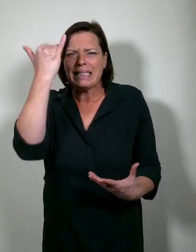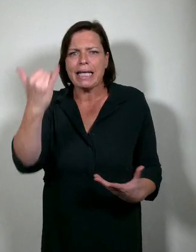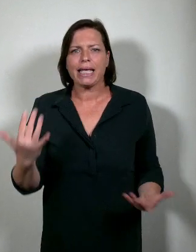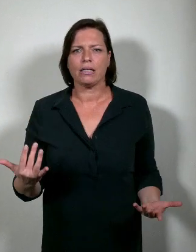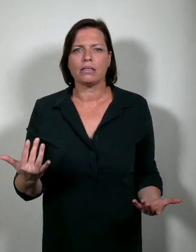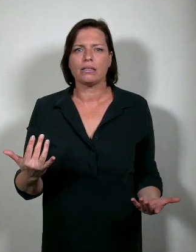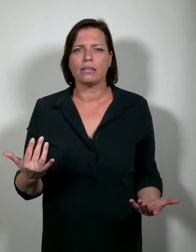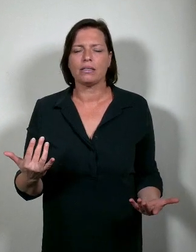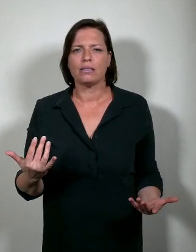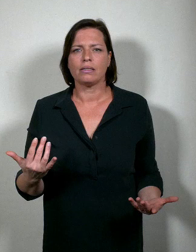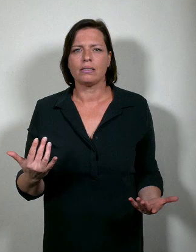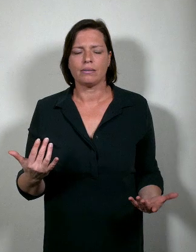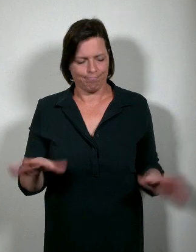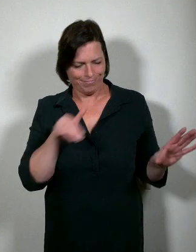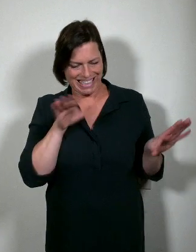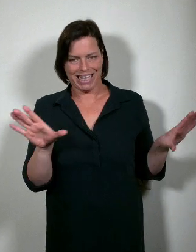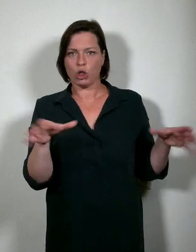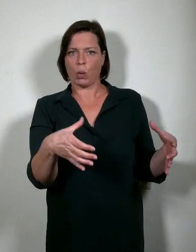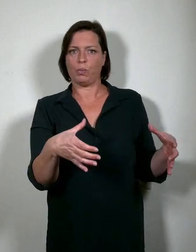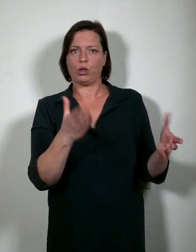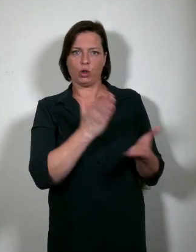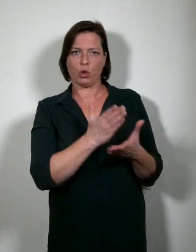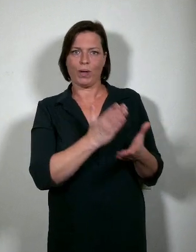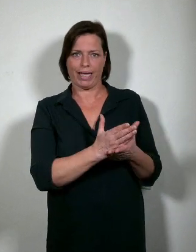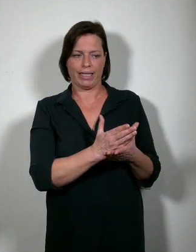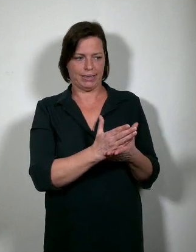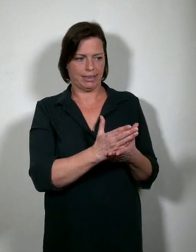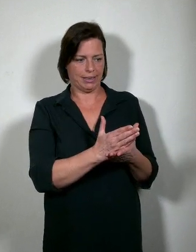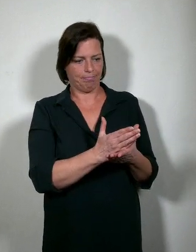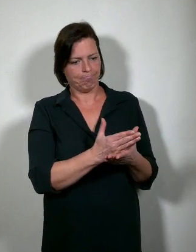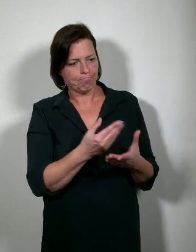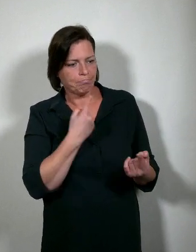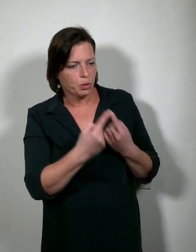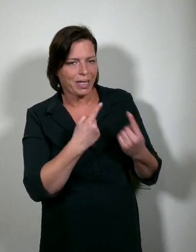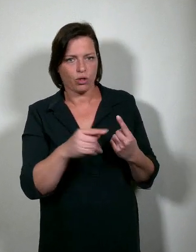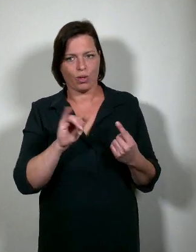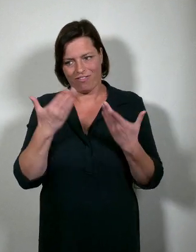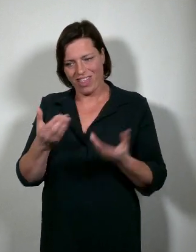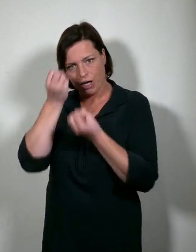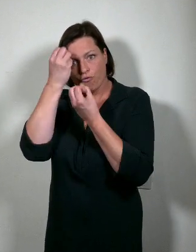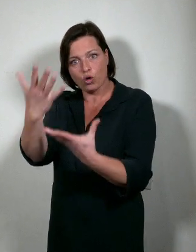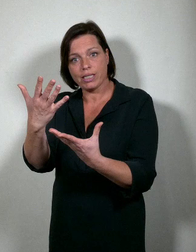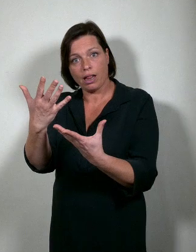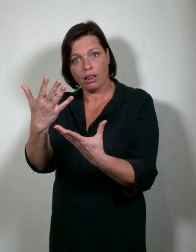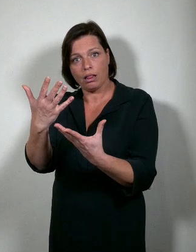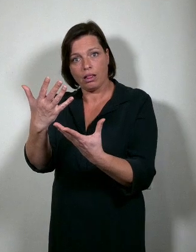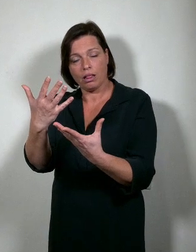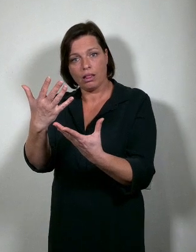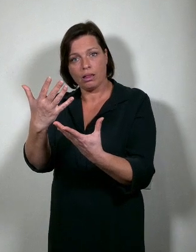Het zijn zij die vorm hebben gegeven aan wat ik jullie vandaag mag voorstellen. En het zijn jullie allemaal.